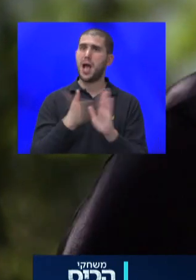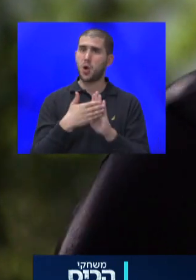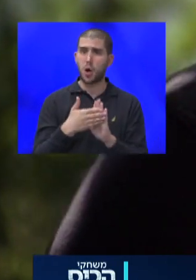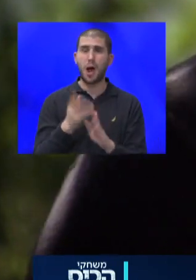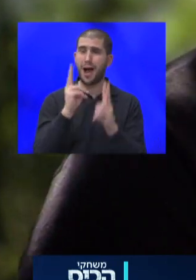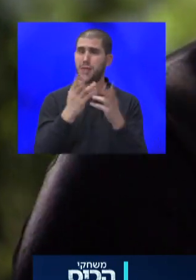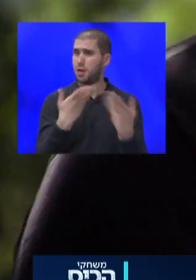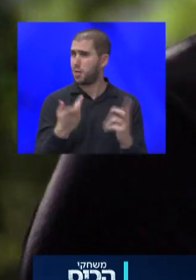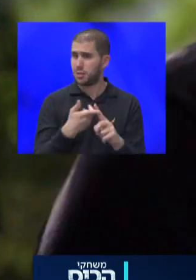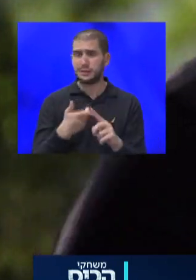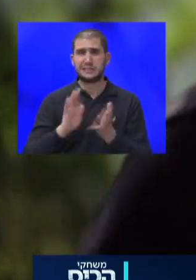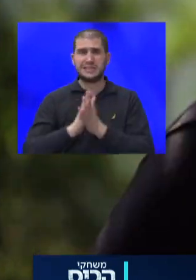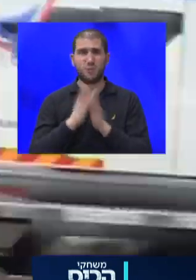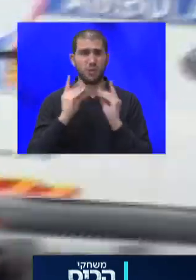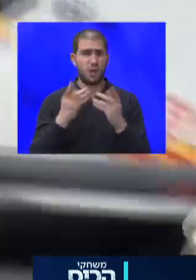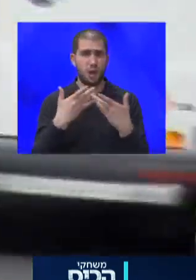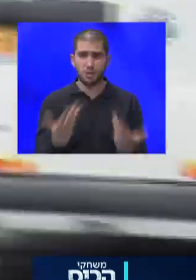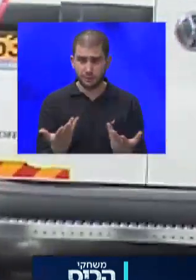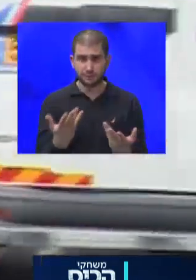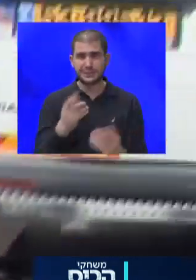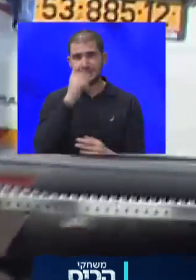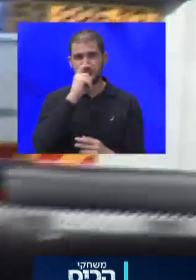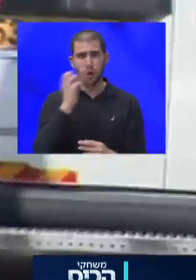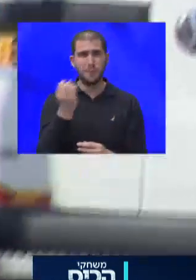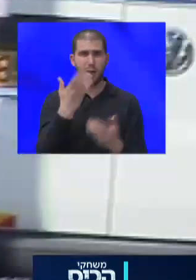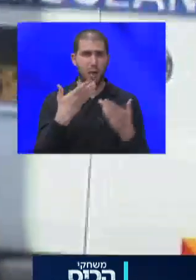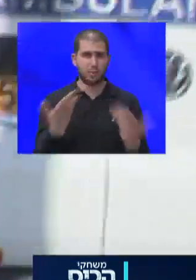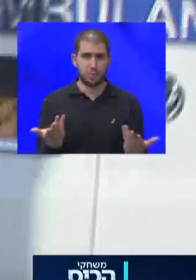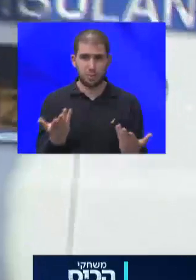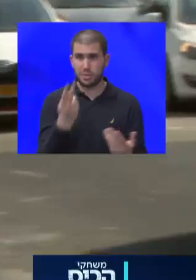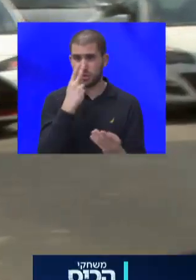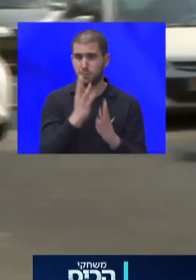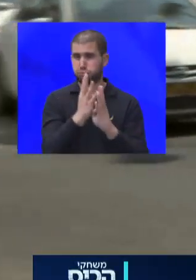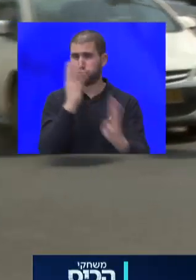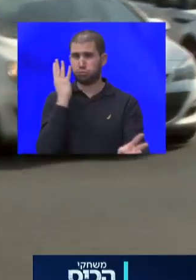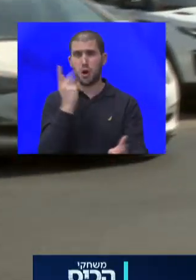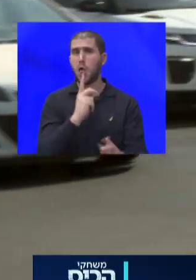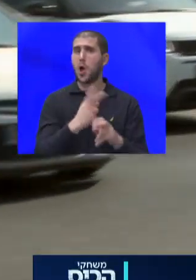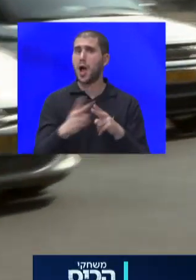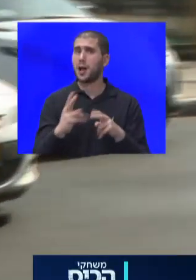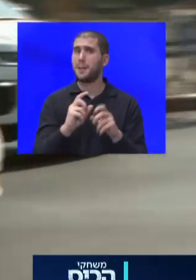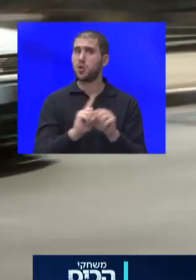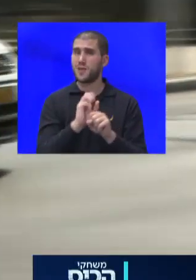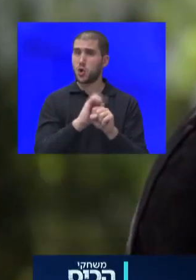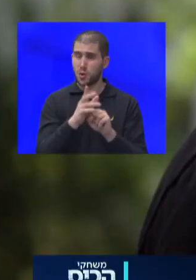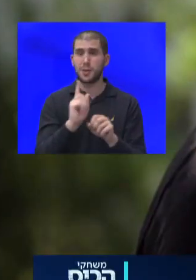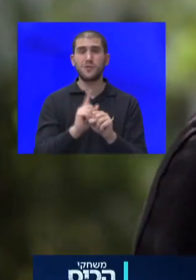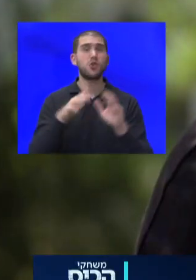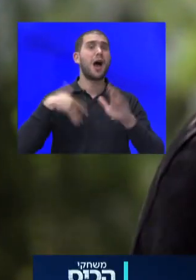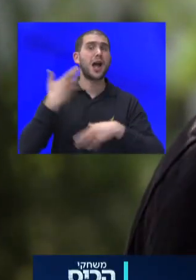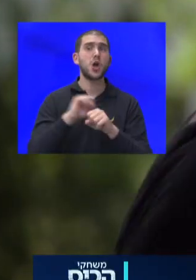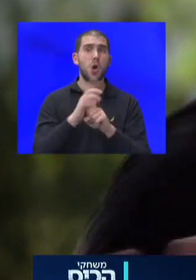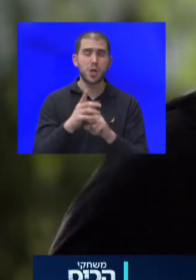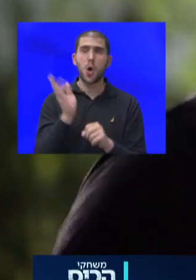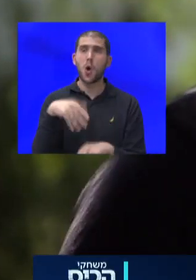לא צפיפות בדרכים, לא זיהום אוויר. תראה את הפקקים ולא רק בתקופת הקורונה, בתקופה שתהיה אחרי הקורונה. עוד רבע מיליון